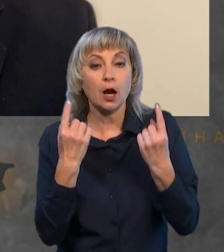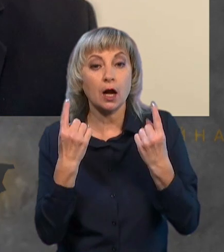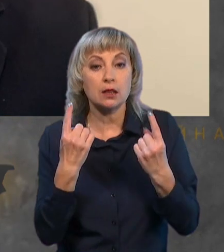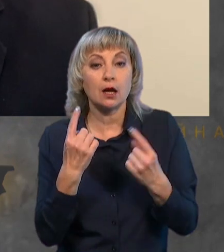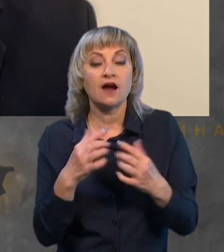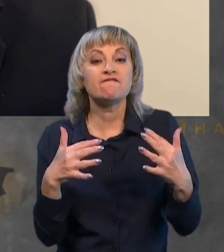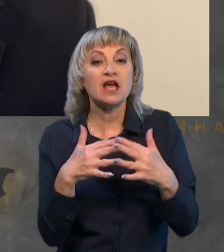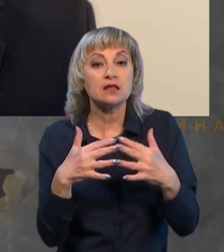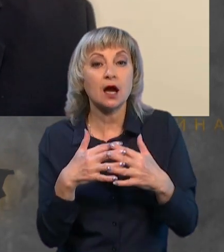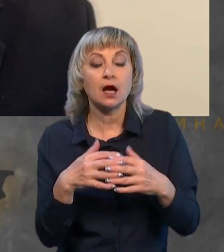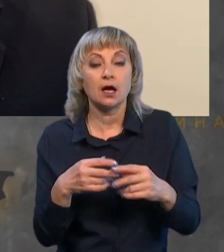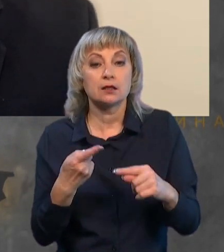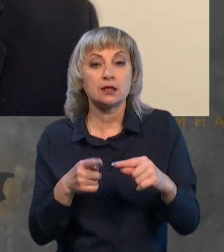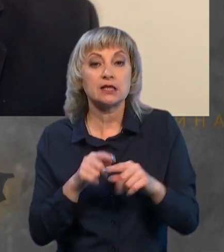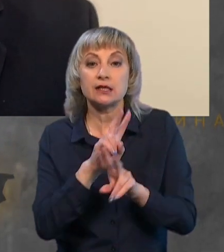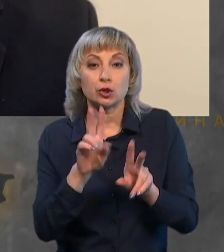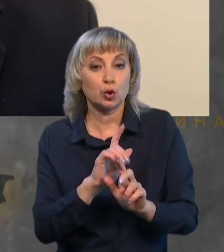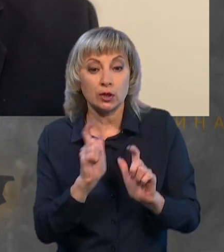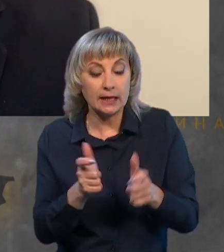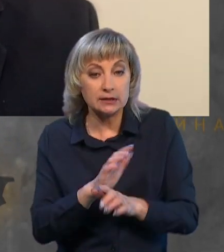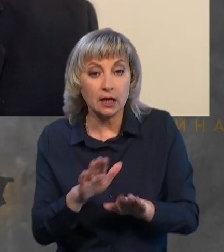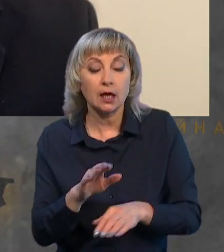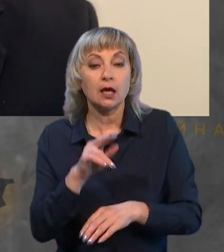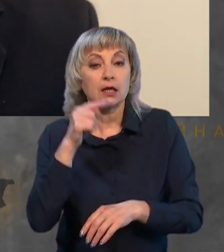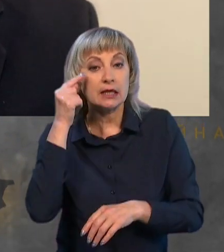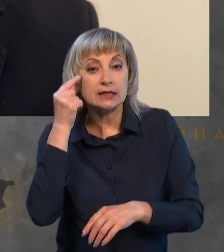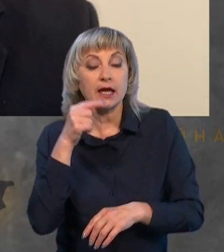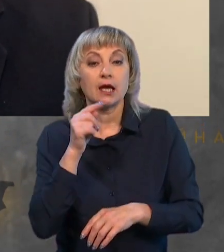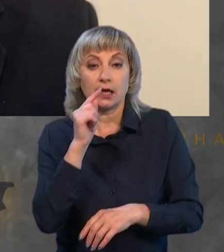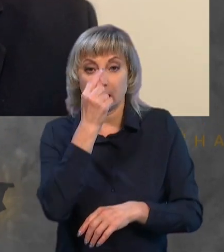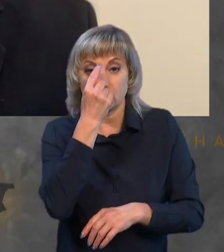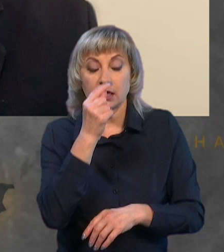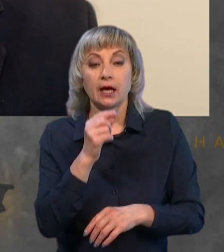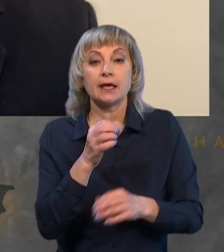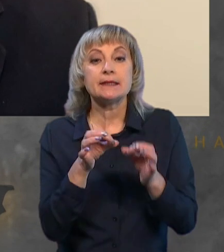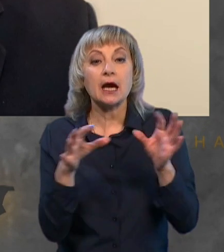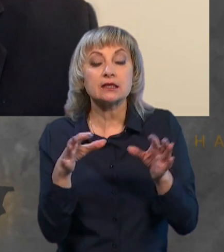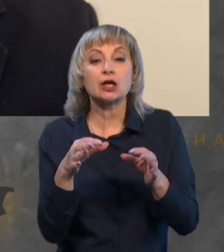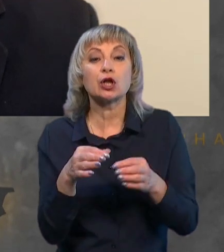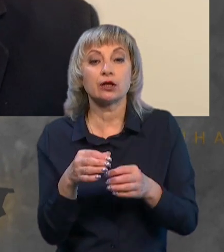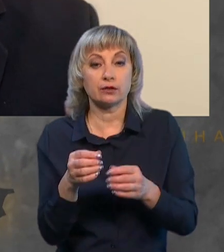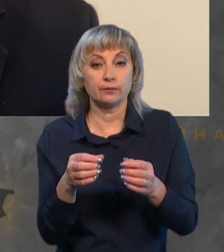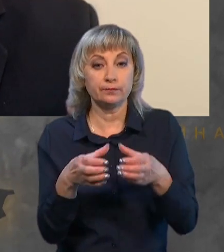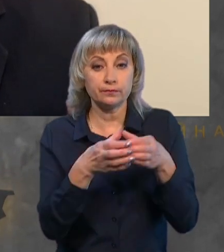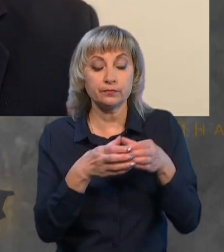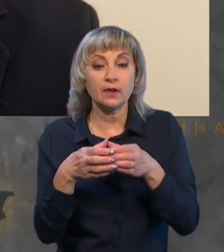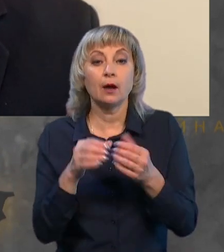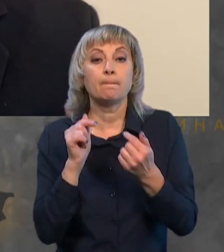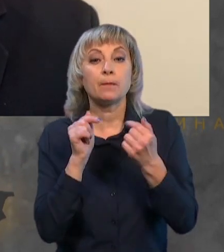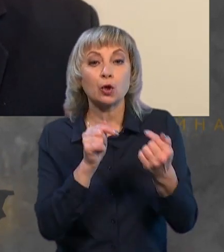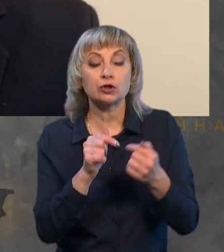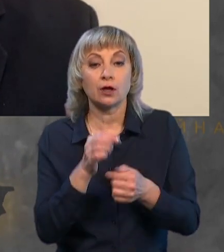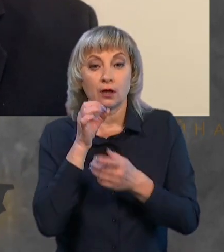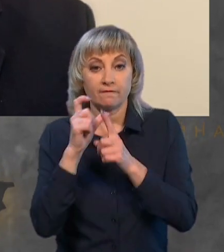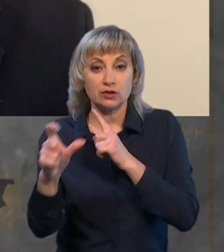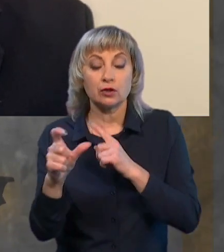як війна. На це ніхто не йде. І Китай, і Індія, ядерний клуб, вони різко проти. І це неофіційно висло жорстко